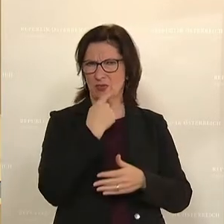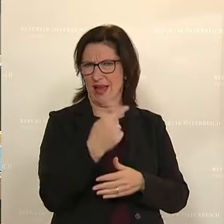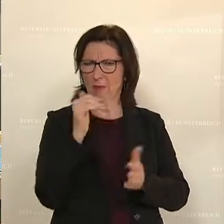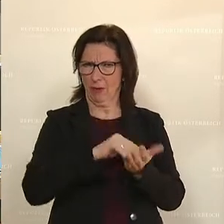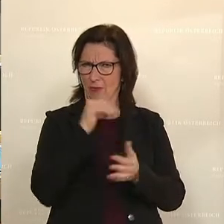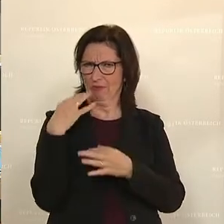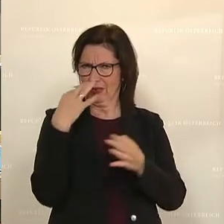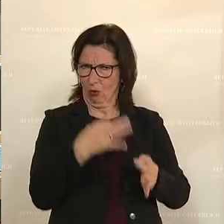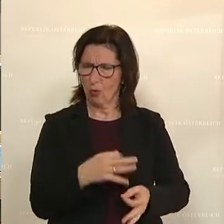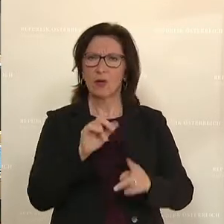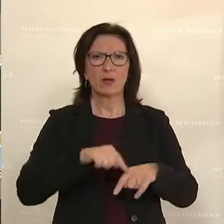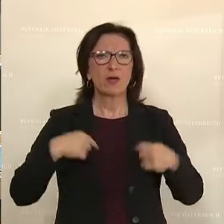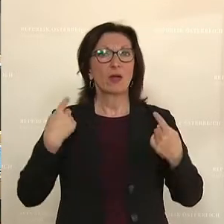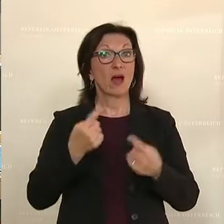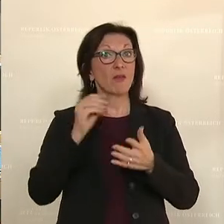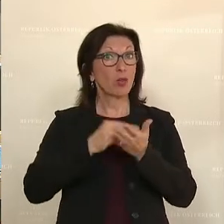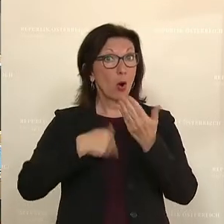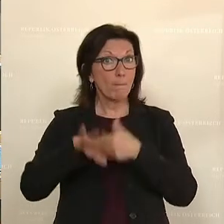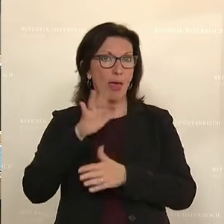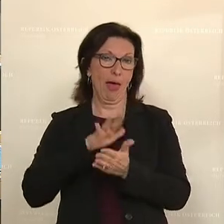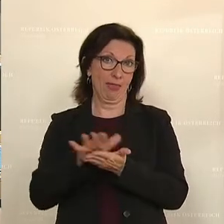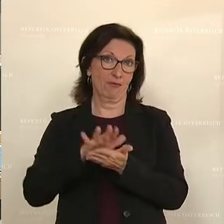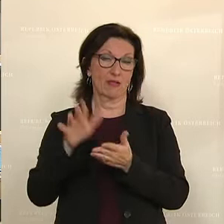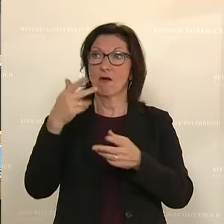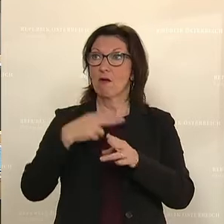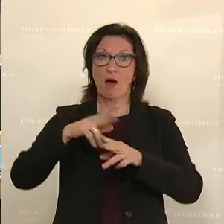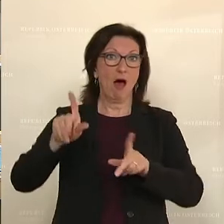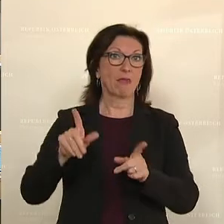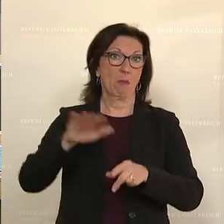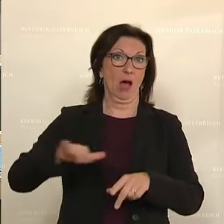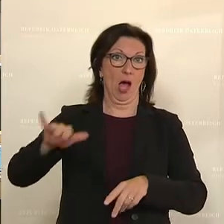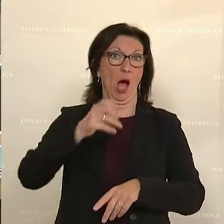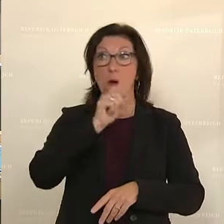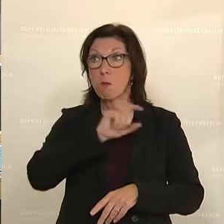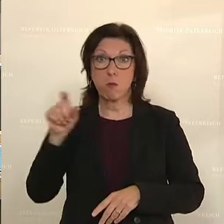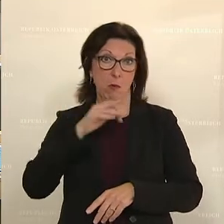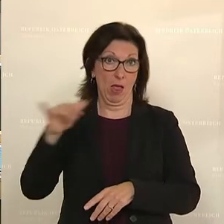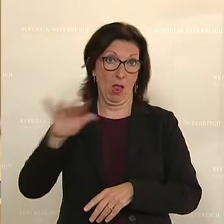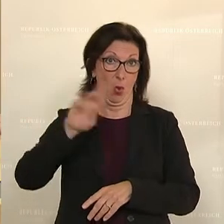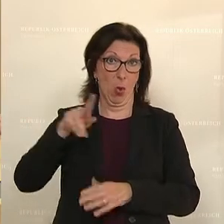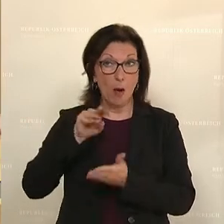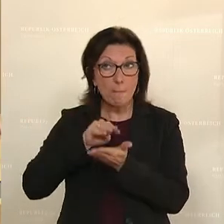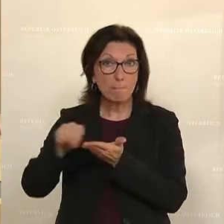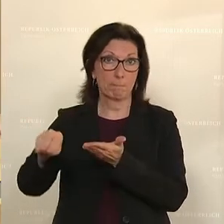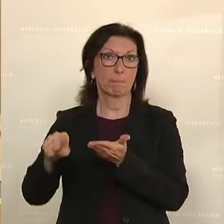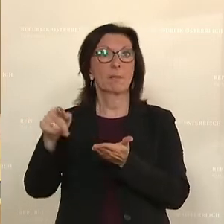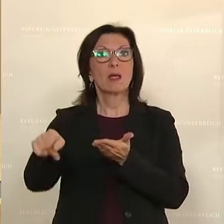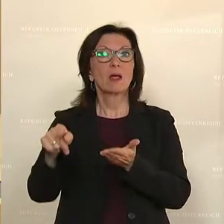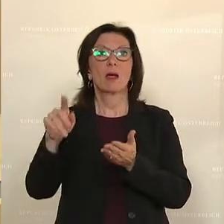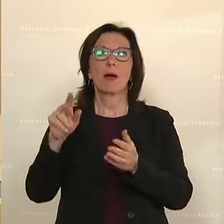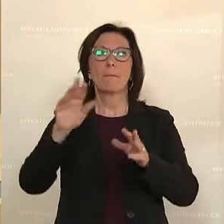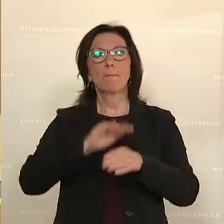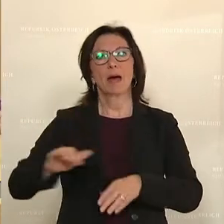wiederholen. Wir investieren darüber hinaus aber auch 100 Millionen Euro in anderen Bereichen. Wir setzen einen Schwerpunkt im Bereich der